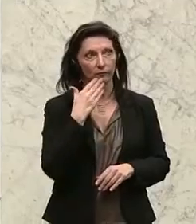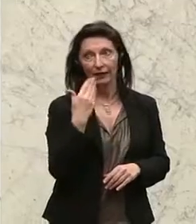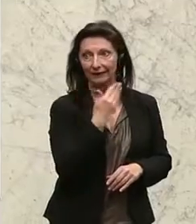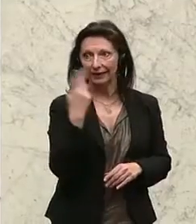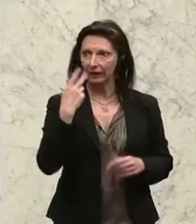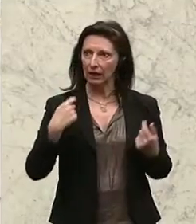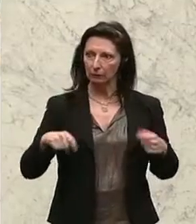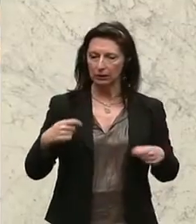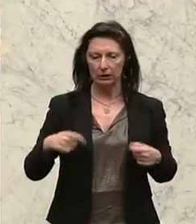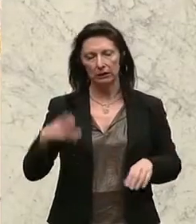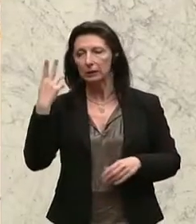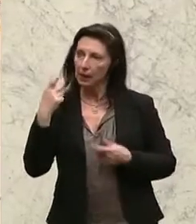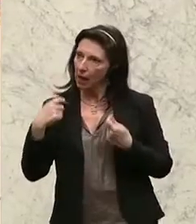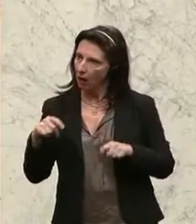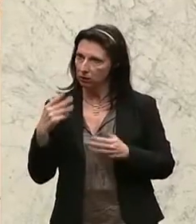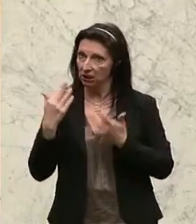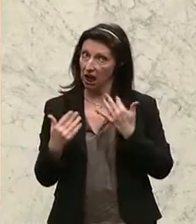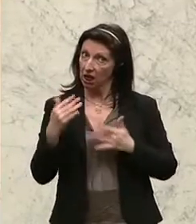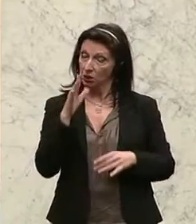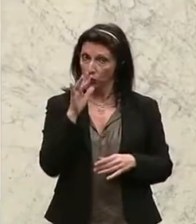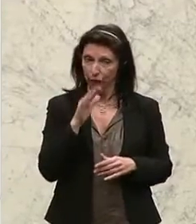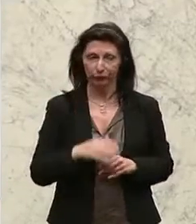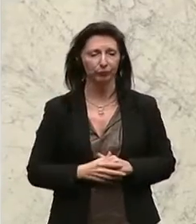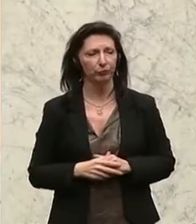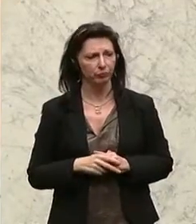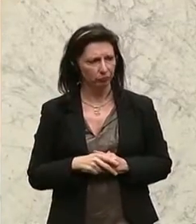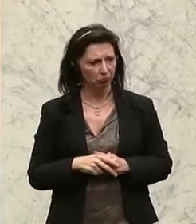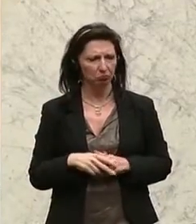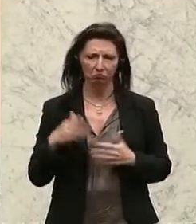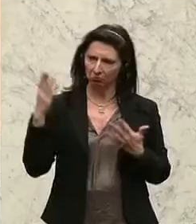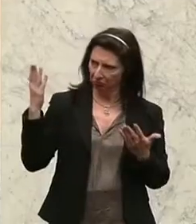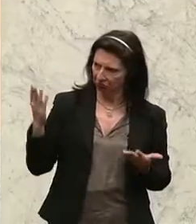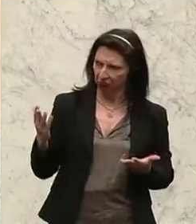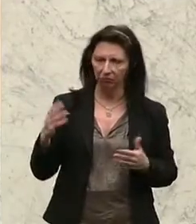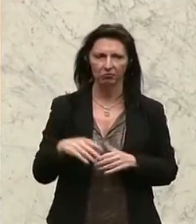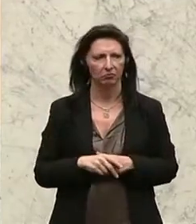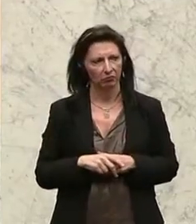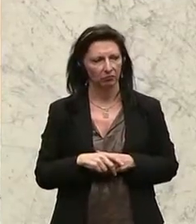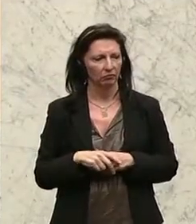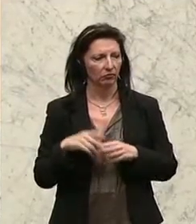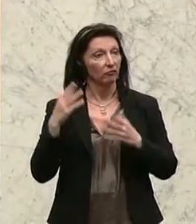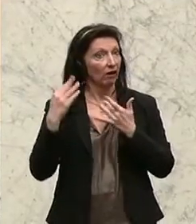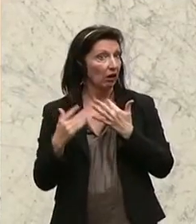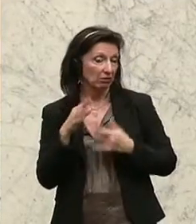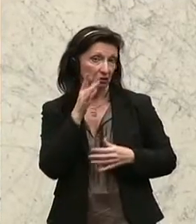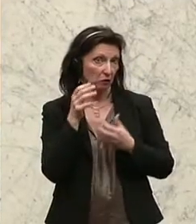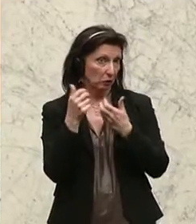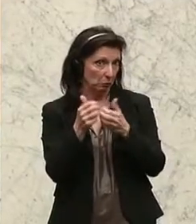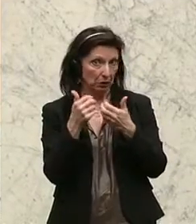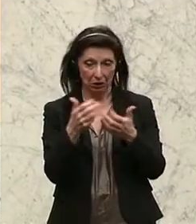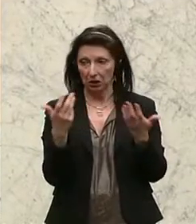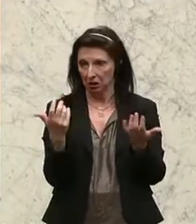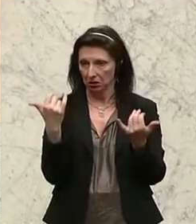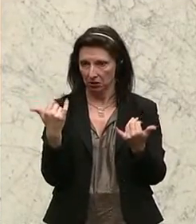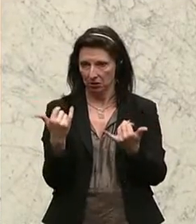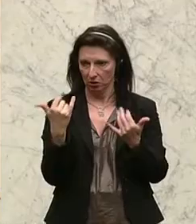Als nächstes am Wort ist Wolfgang Zanger von der FPÖ. Der-Gehälter-Bericht des Rechnungshofs, der jetzt schon des